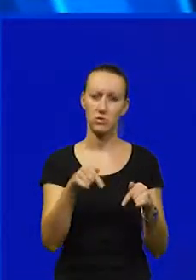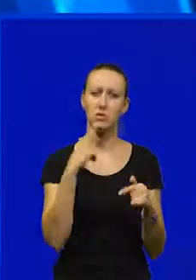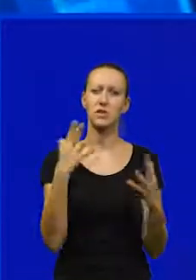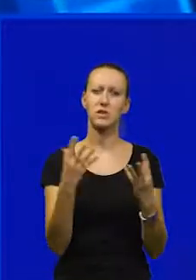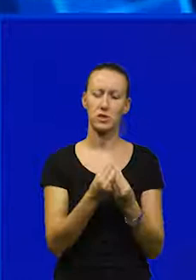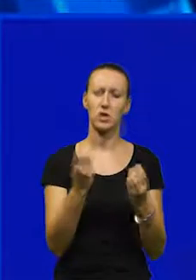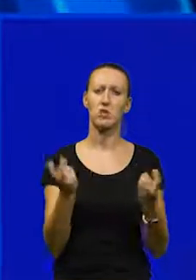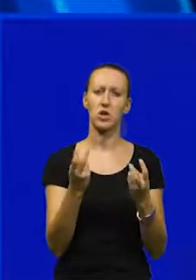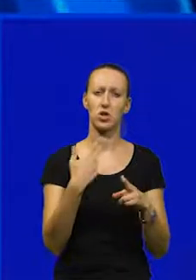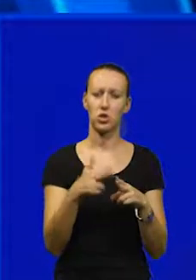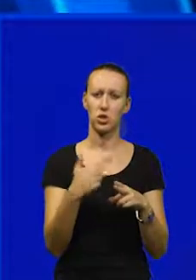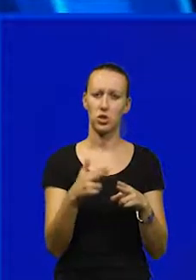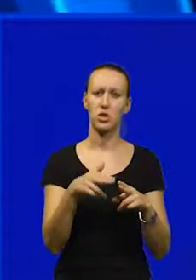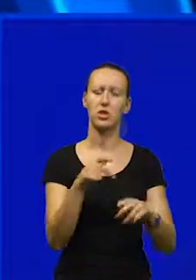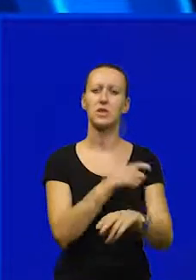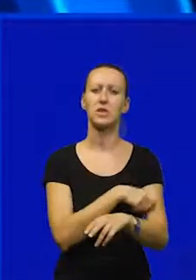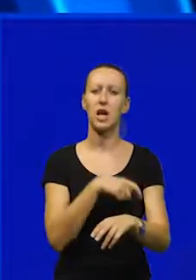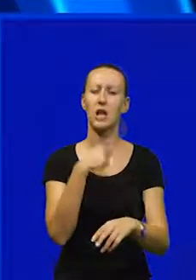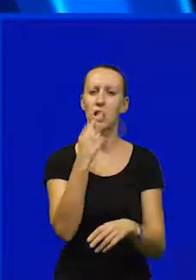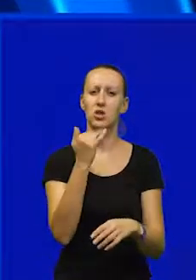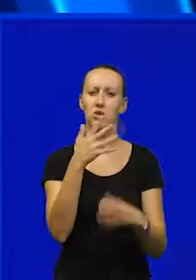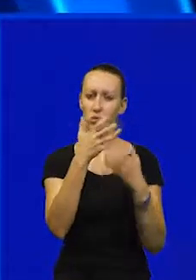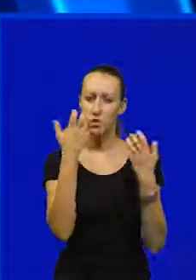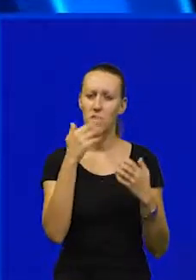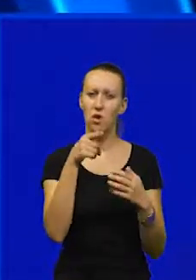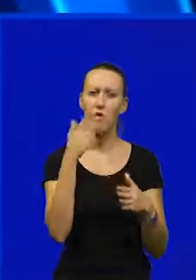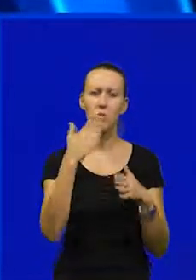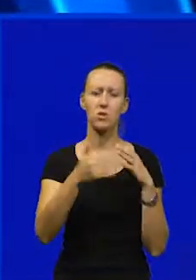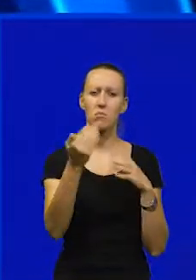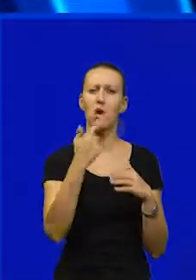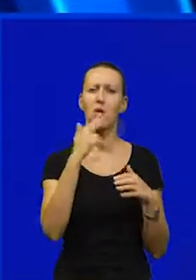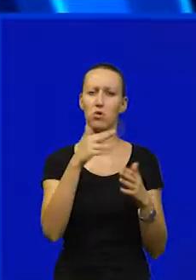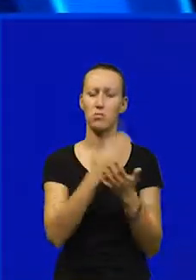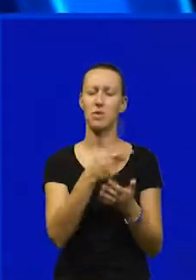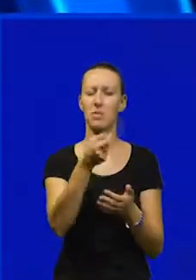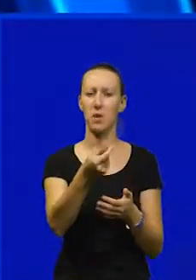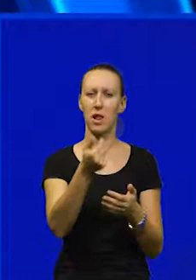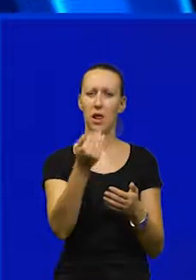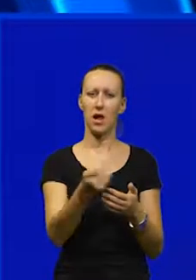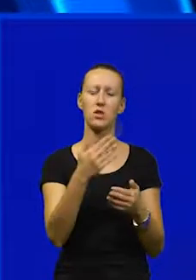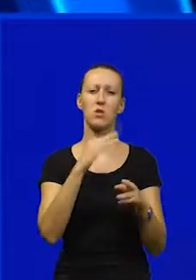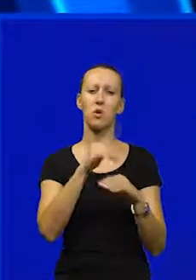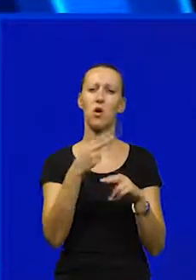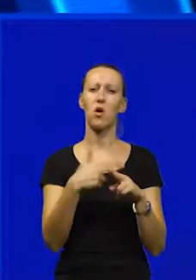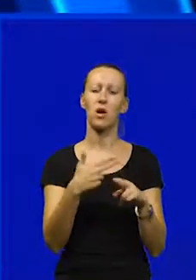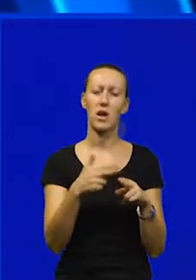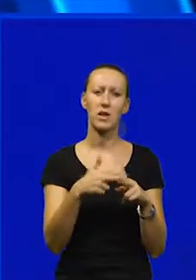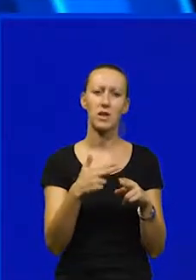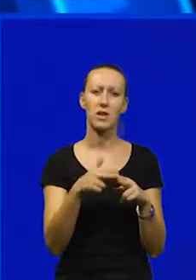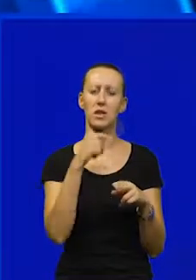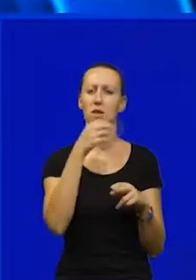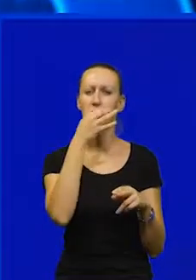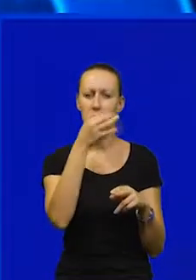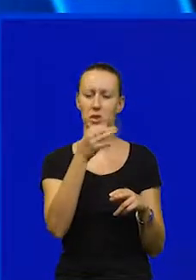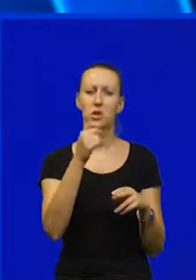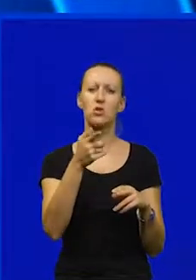zajednički tražamo rješenja. Sindikati kažu da su svjesni da je ovo zadnja plaća koja može biti istlačena putem kredita i pitaju da